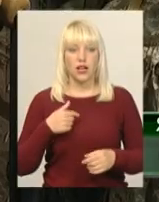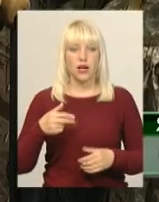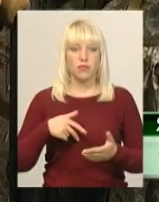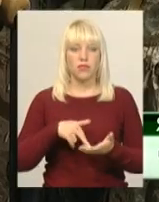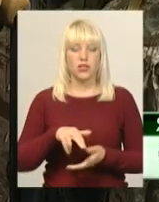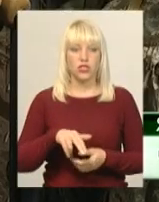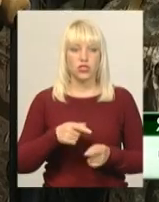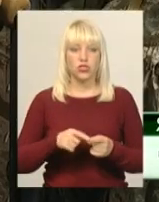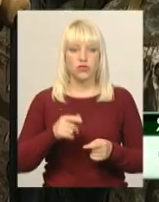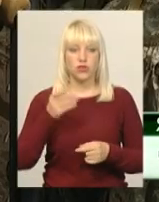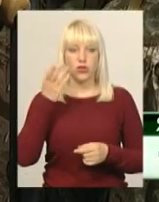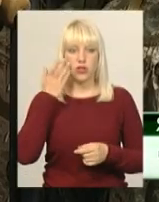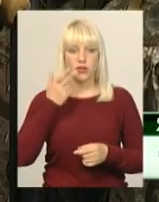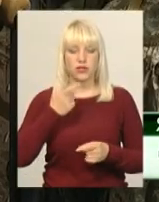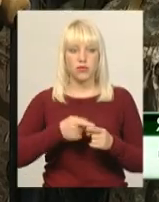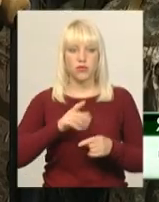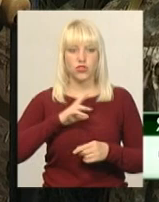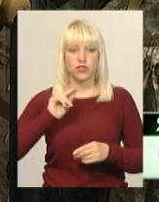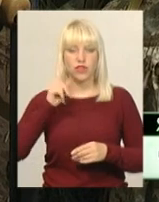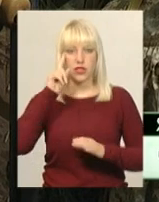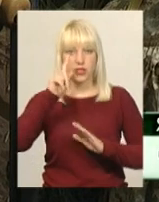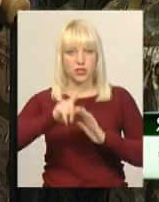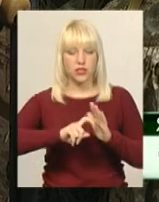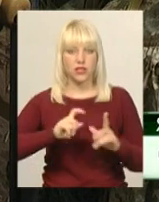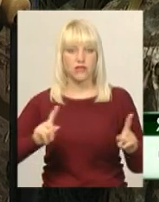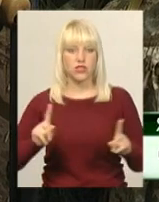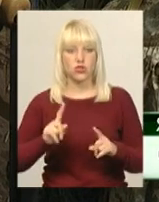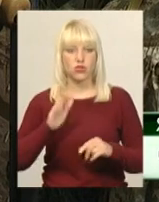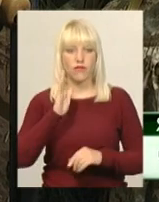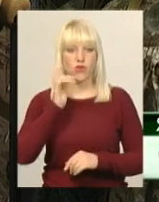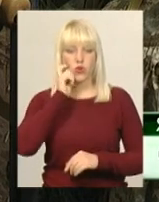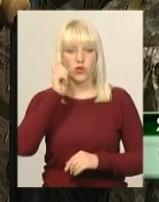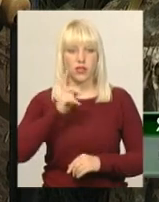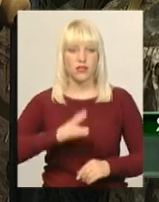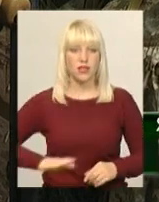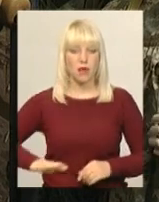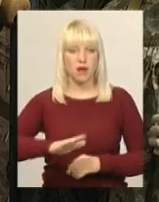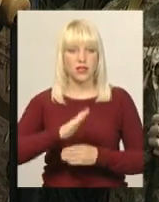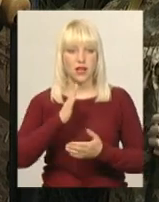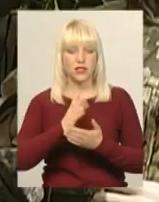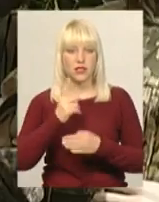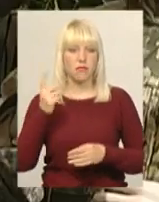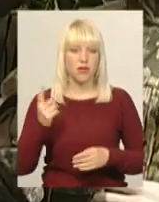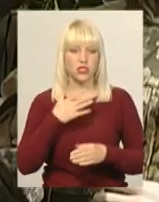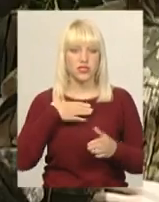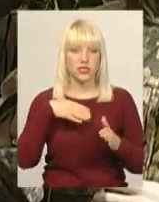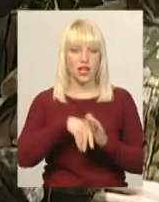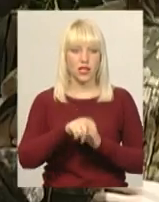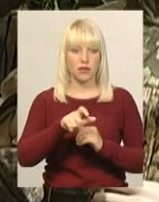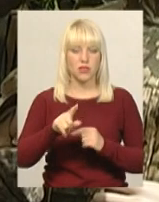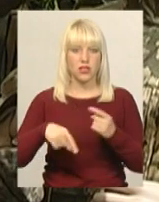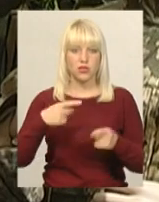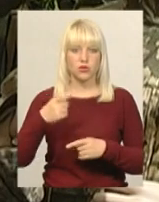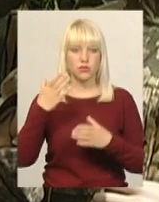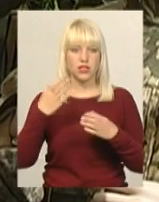коли це був четвер, і дізнався, що в Україні на Майдані є перші загибли. На наступний день, 23